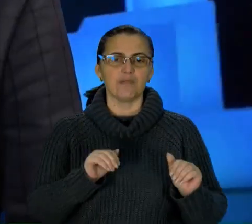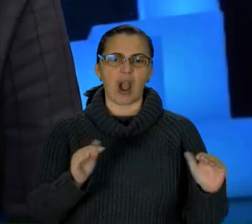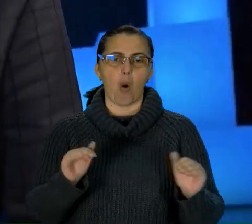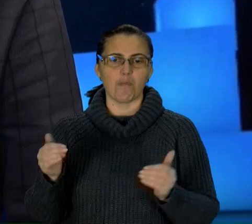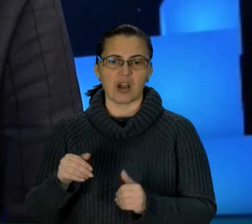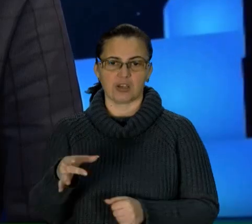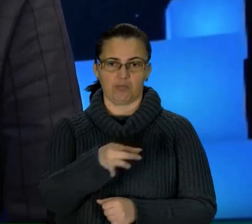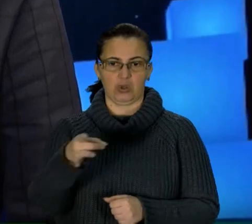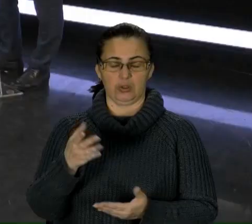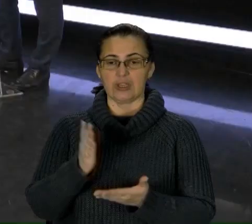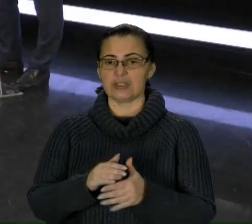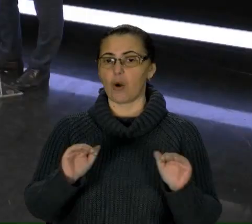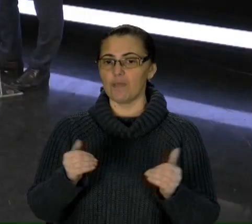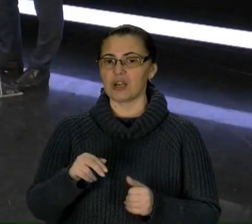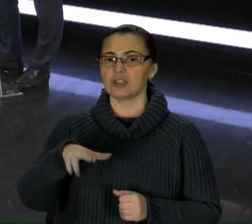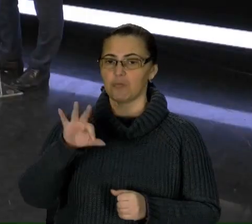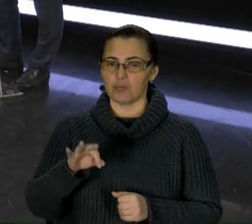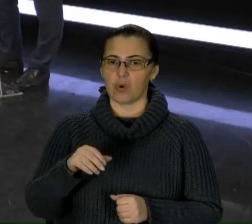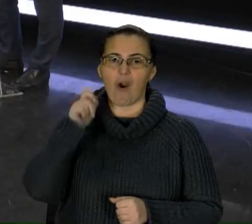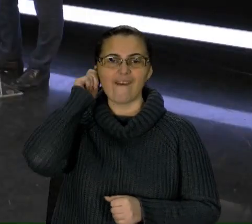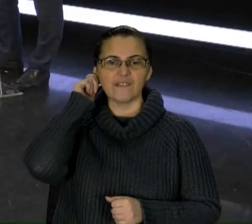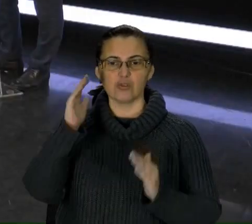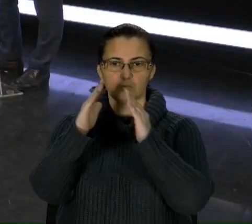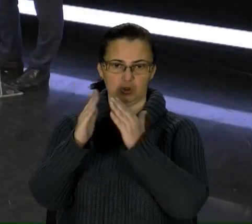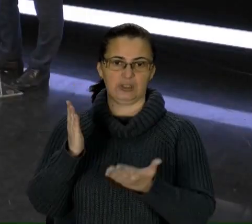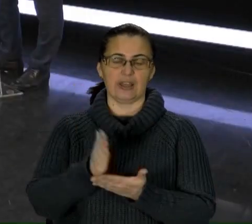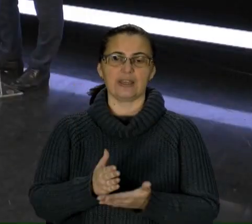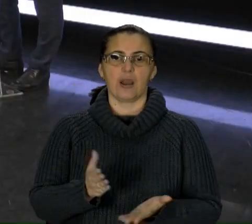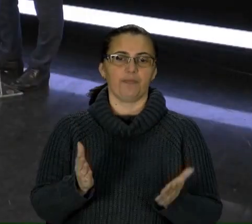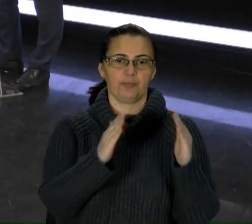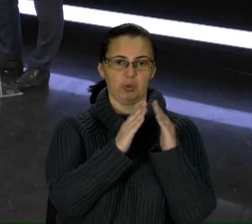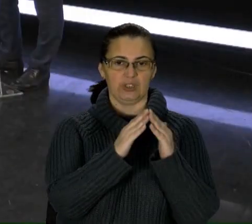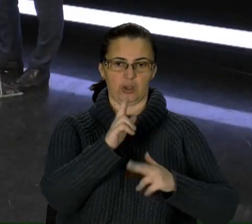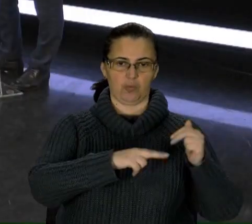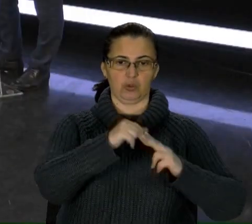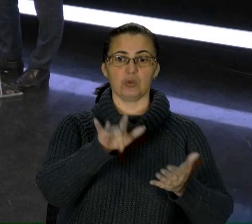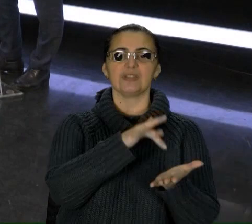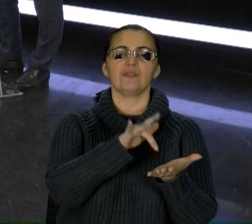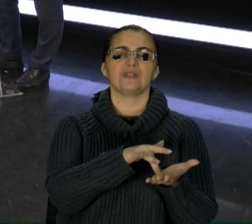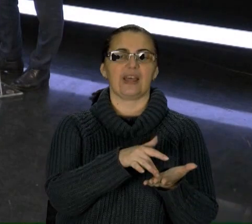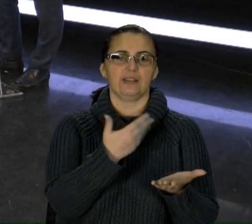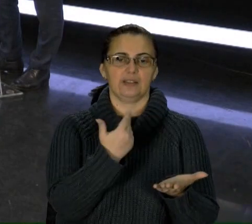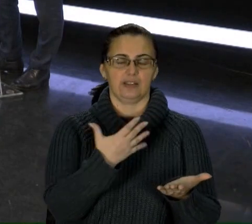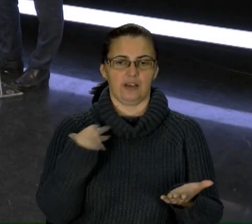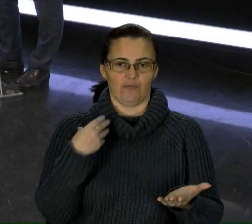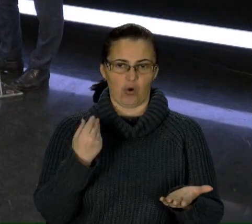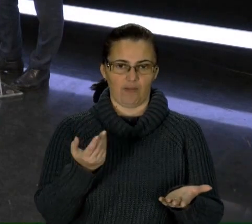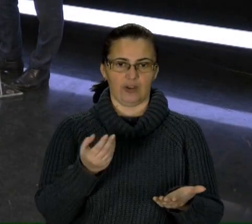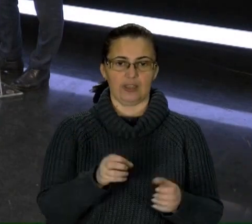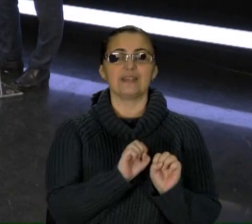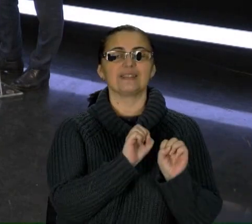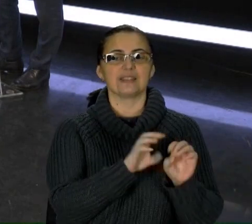обмеження по віку будинку. Будуються будинки, які є майже в центральній частині Львова, які були здані в експлуатацію